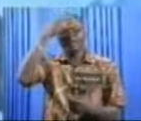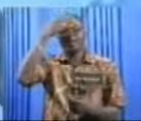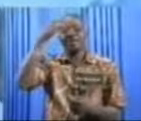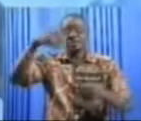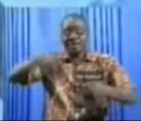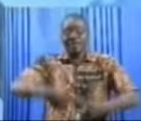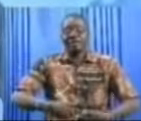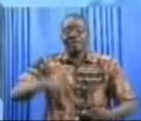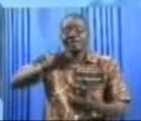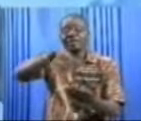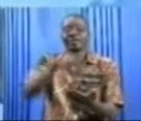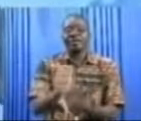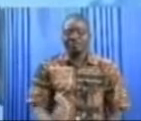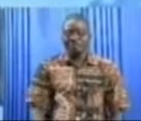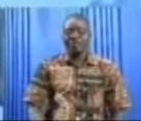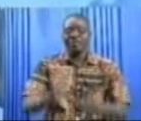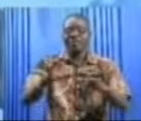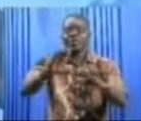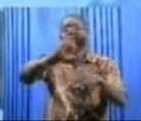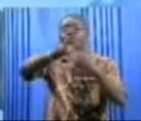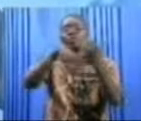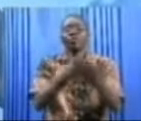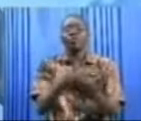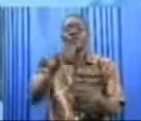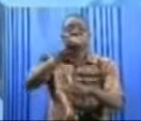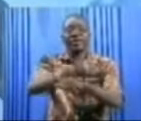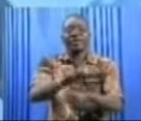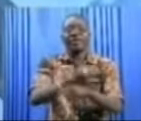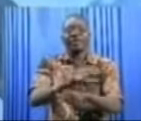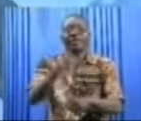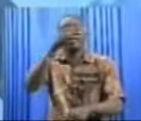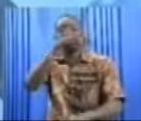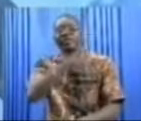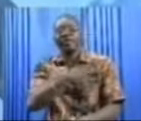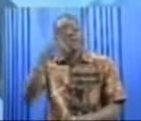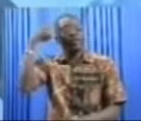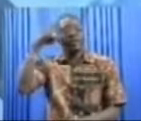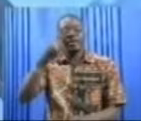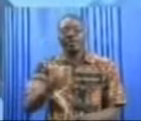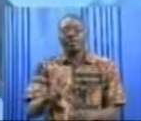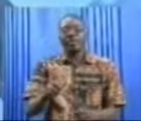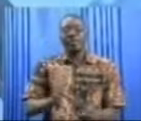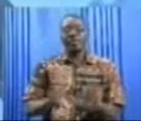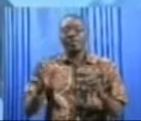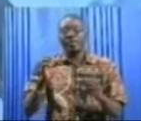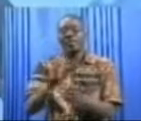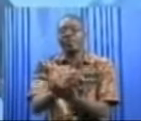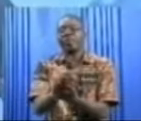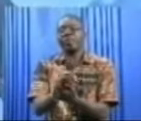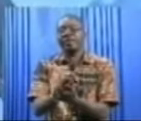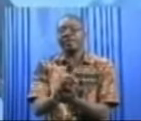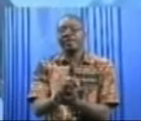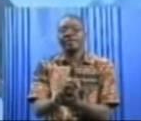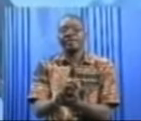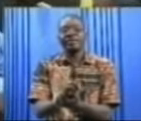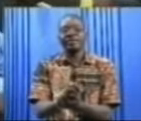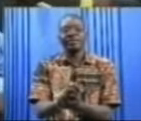jeunesse du centre a récompensé tous ceux qui oeuvrent en leur faveur. Marcel Tour, Nathalie Sawadou.